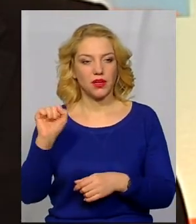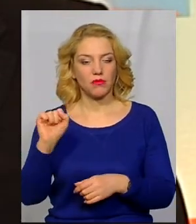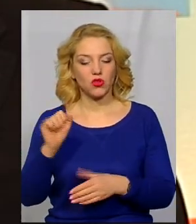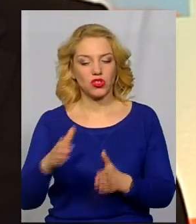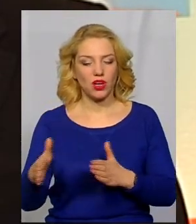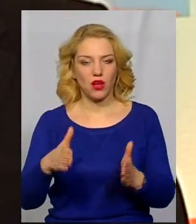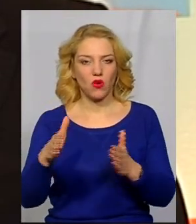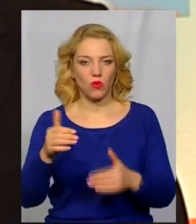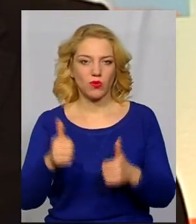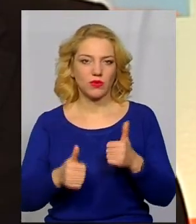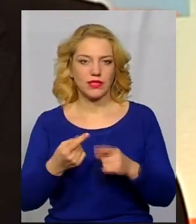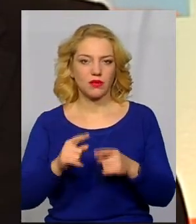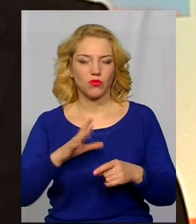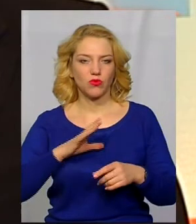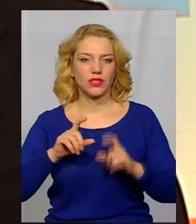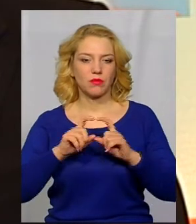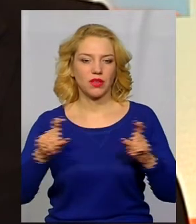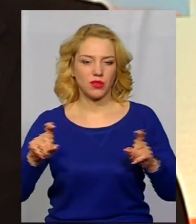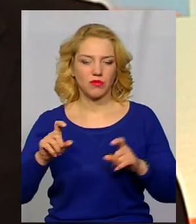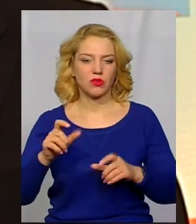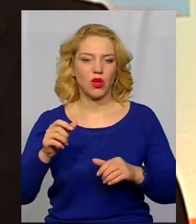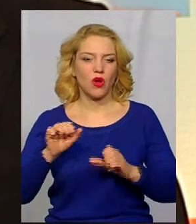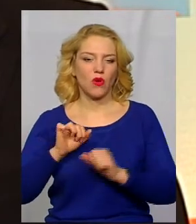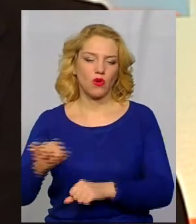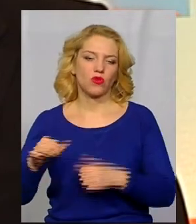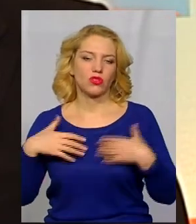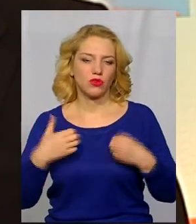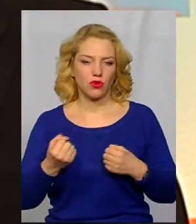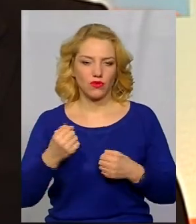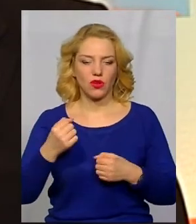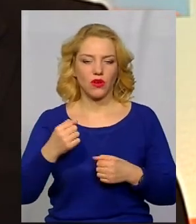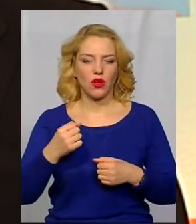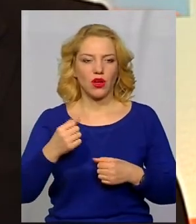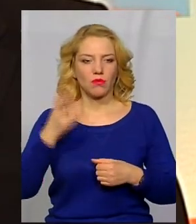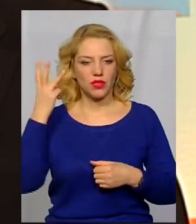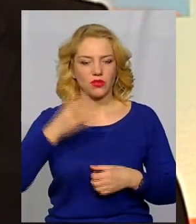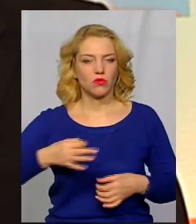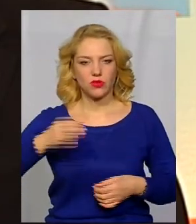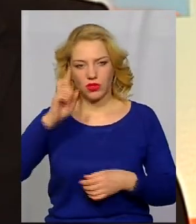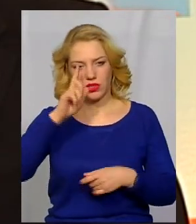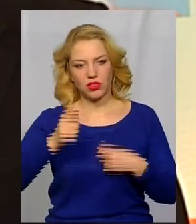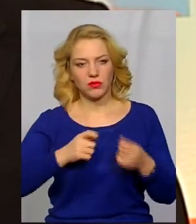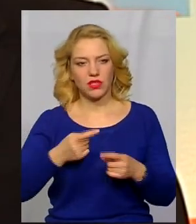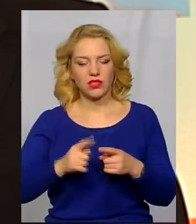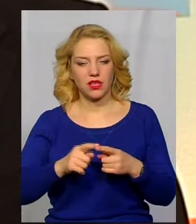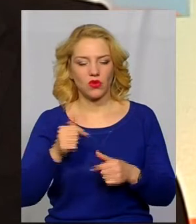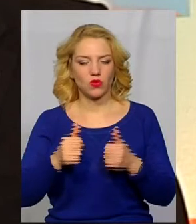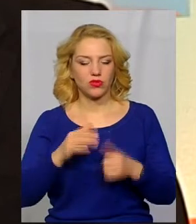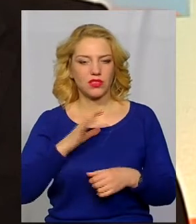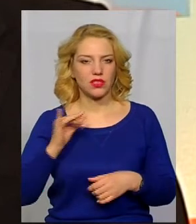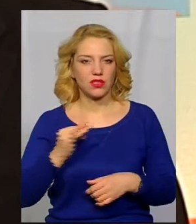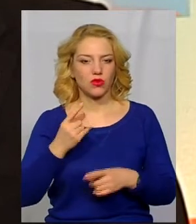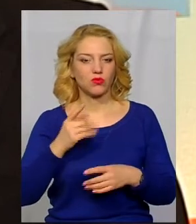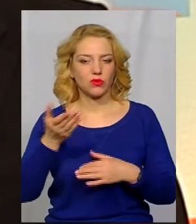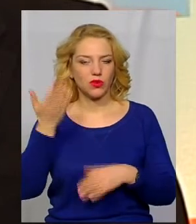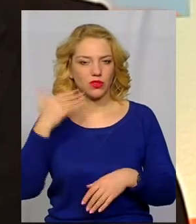шляхом конкурсу. Це був департамент охорони здоров'я Хмельницької обласної державної адміністрації. Нас цей конкурс зацікавив, оскільки попереднє було, це було